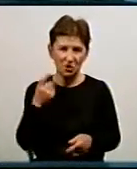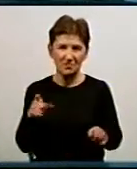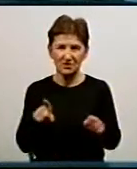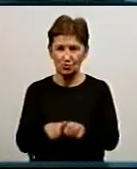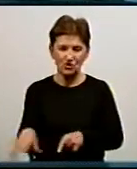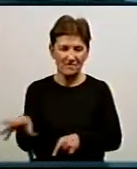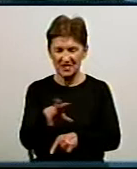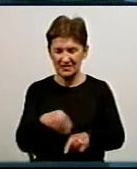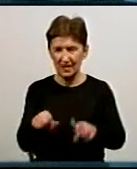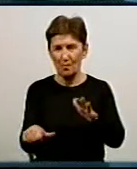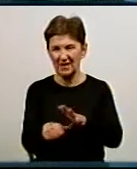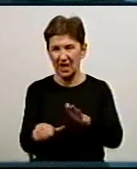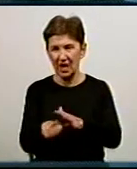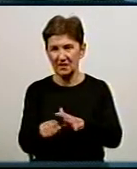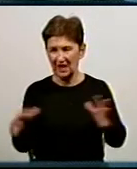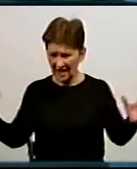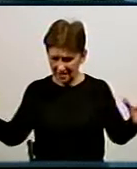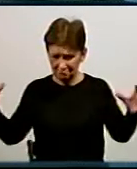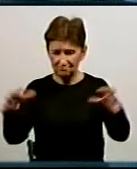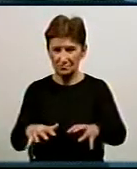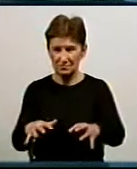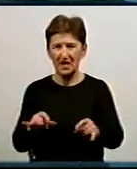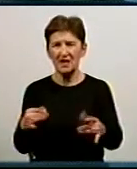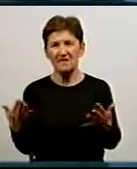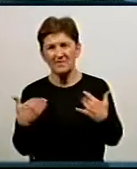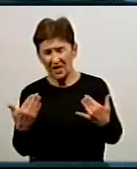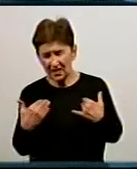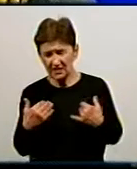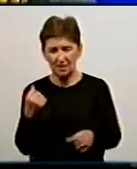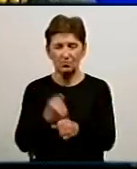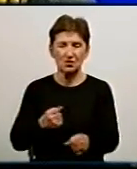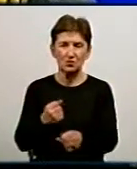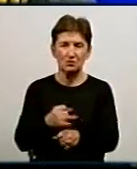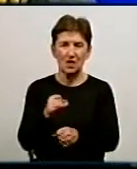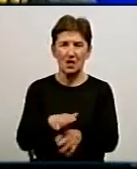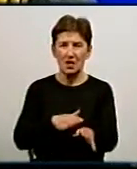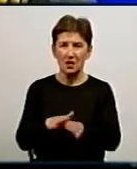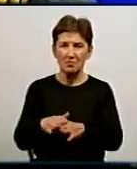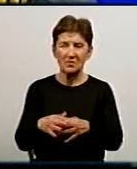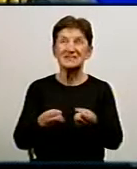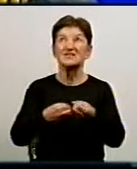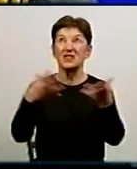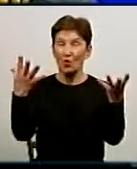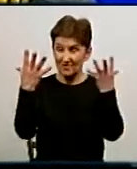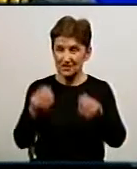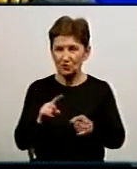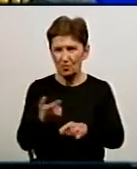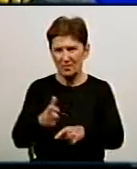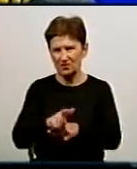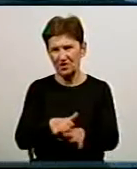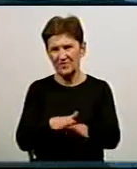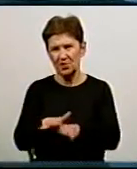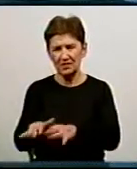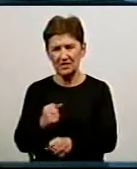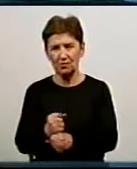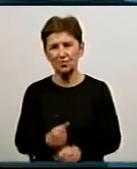всі бригади, всі працюють бригади. і вихідні дні виходять, і працюємо повністю світовий день, щоб якнайбільше виконати роботи таких.